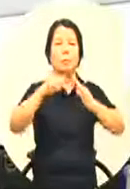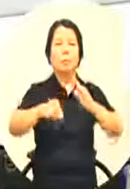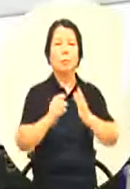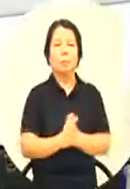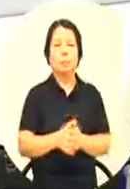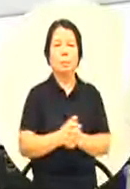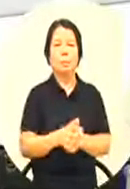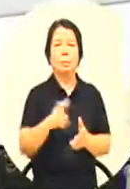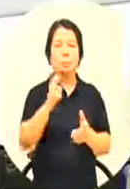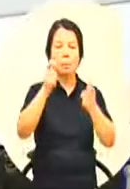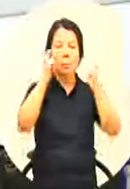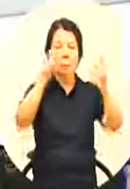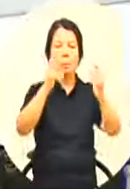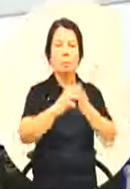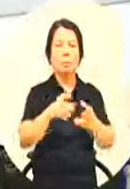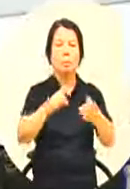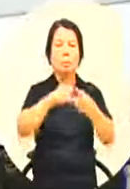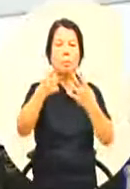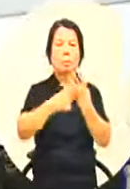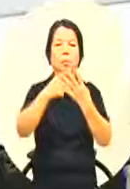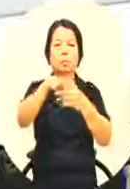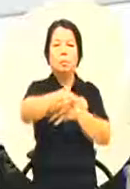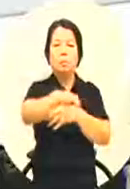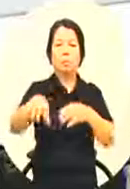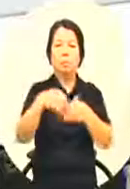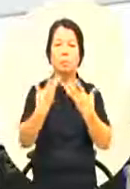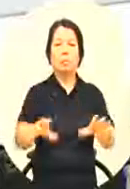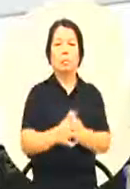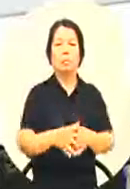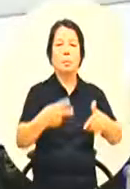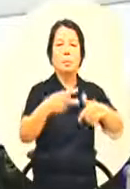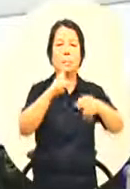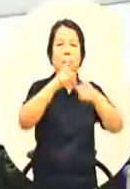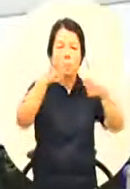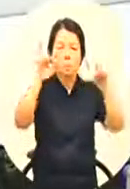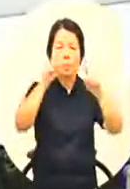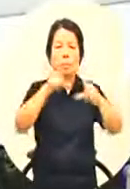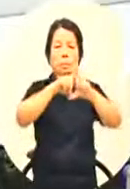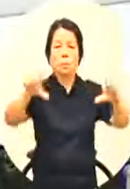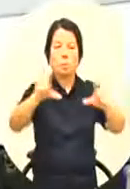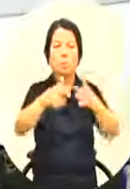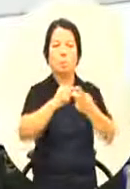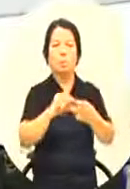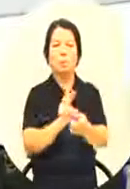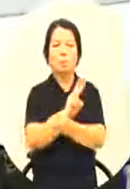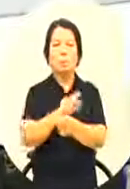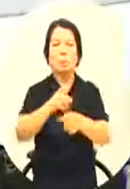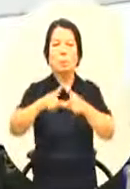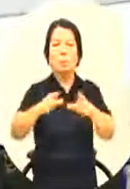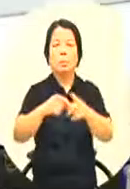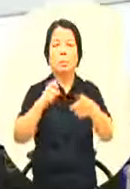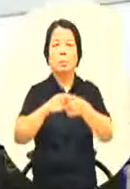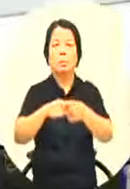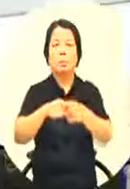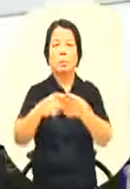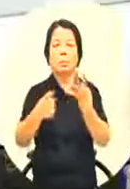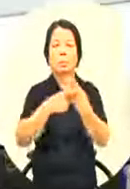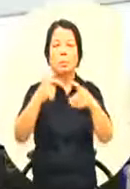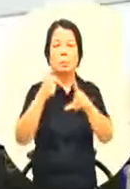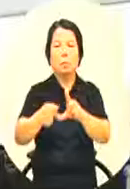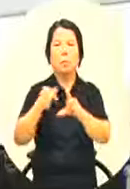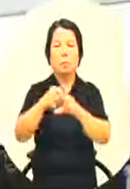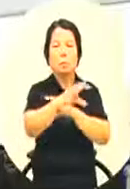几个工业区那比方说我们的人大工业区还有我们的林园工业区那我想了解一下